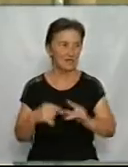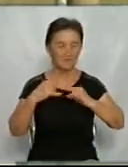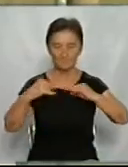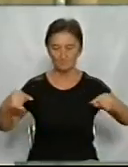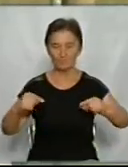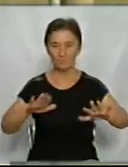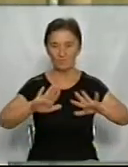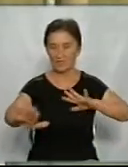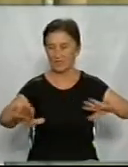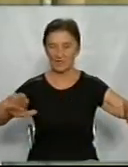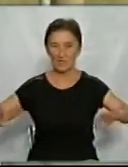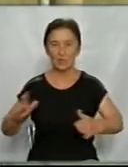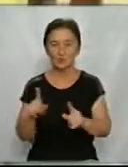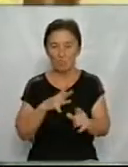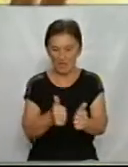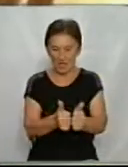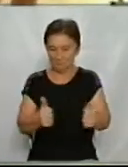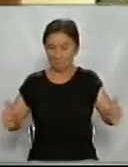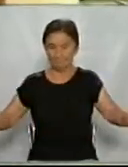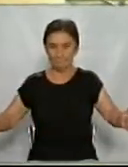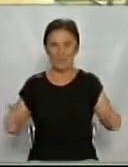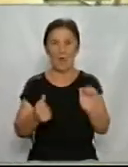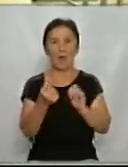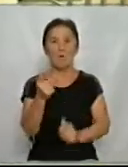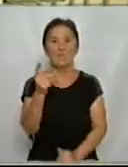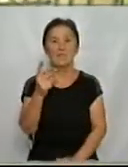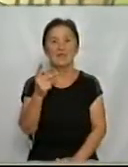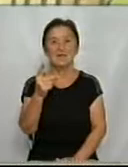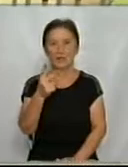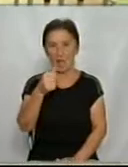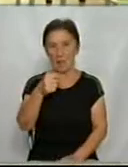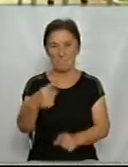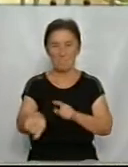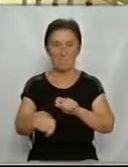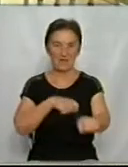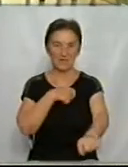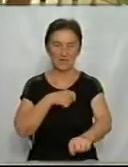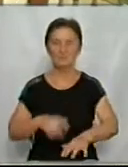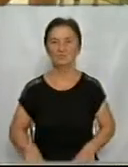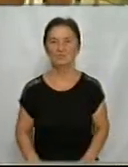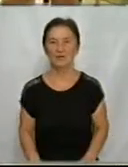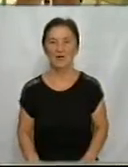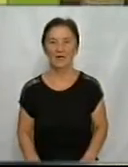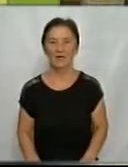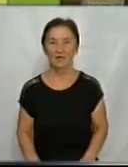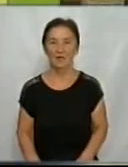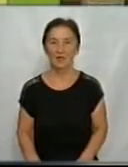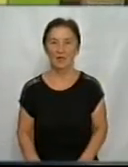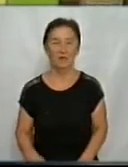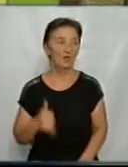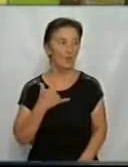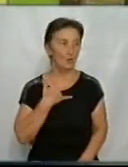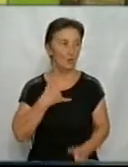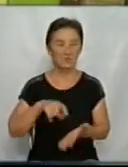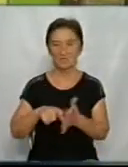щоб між ними була вістань у півтора метри. У нас в класі